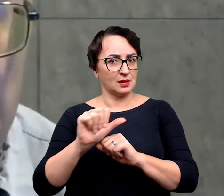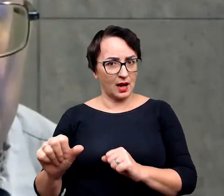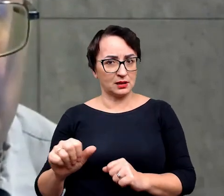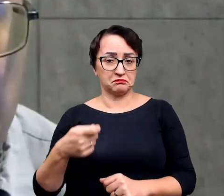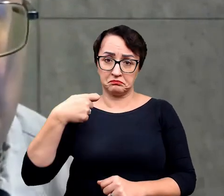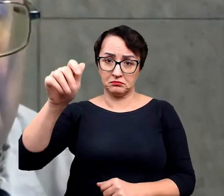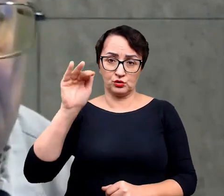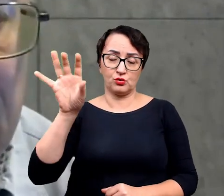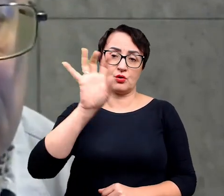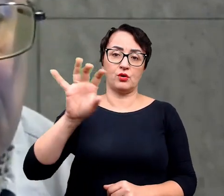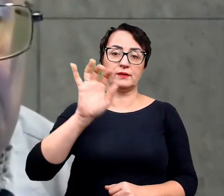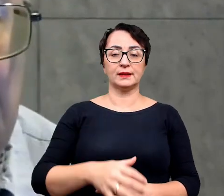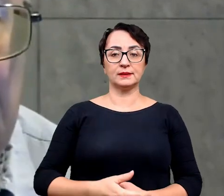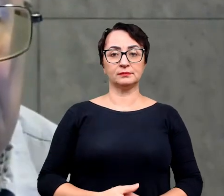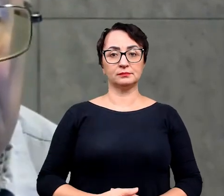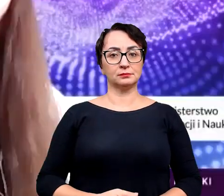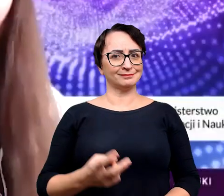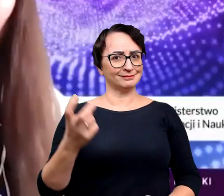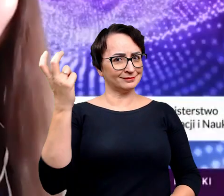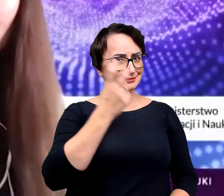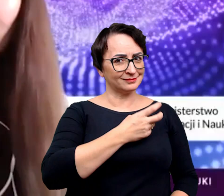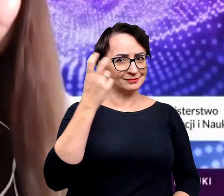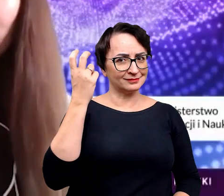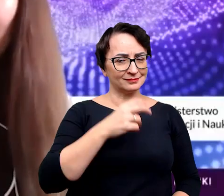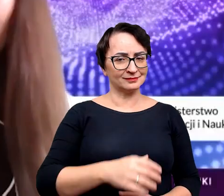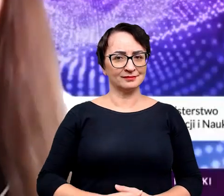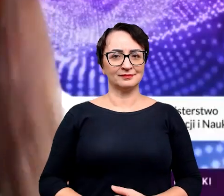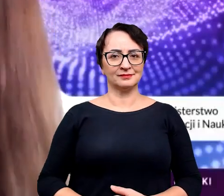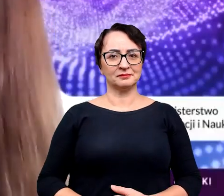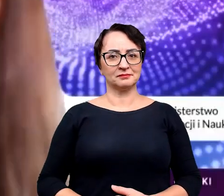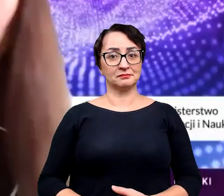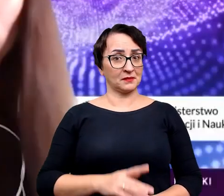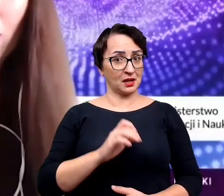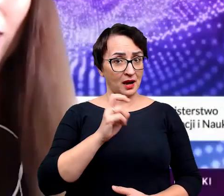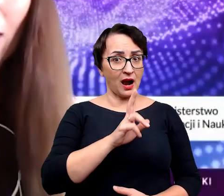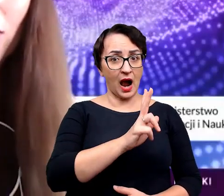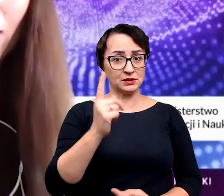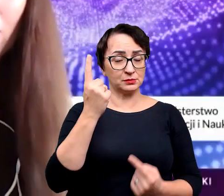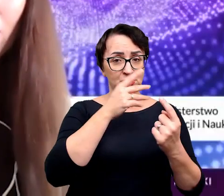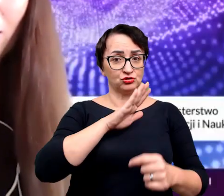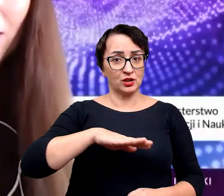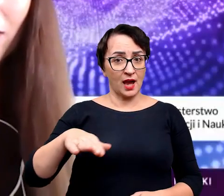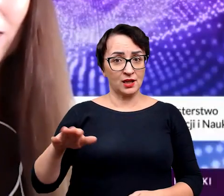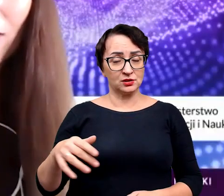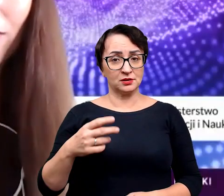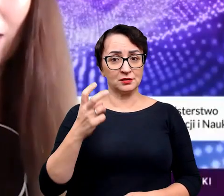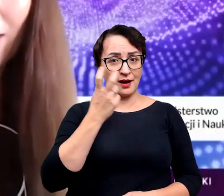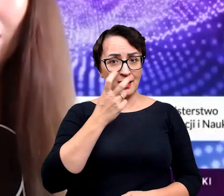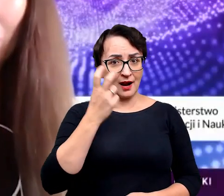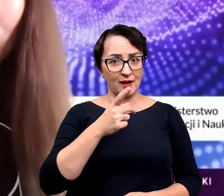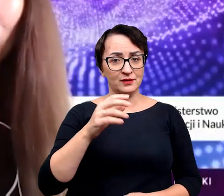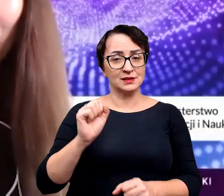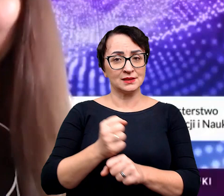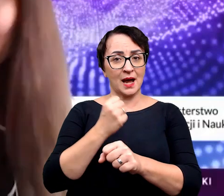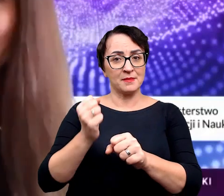można się tam przejechać. No to fascynujące to tutaj, jak najbardziej myślę, że każde dziecko jest zafascynowane